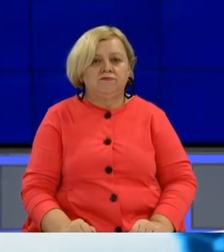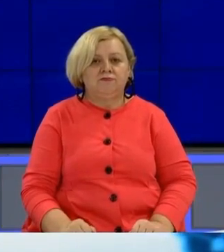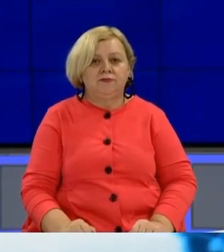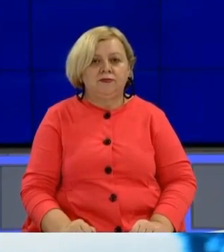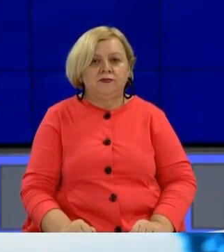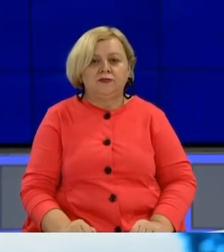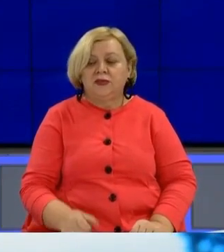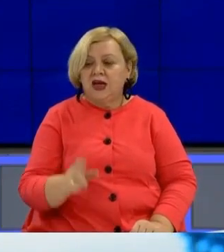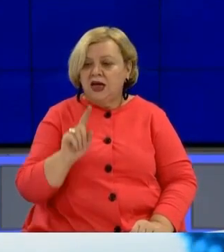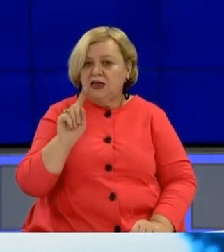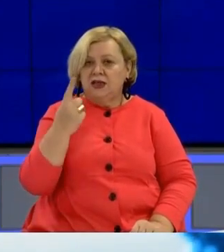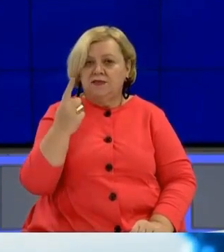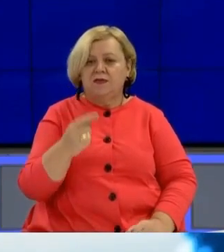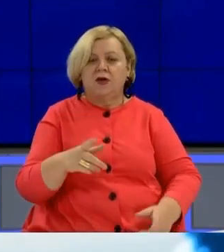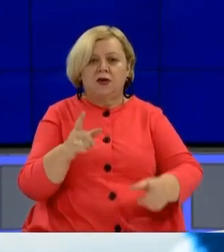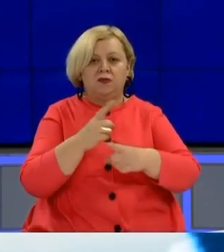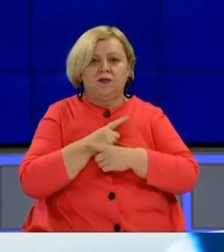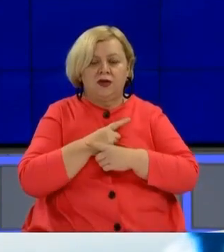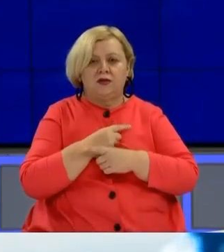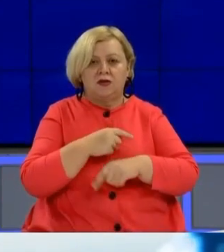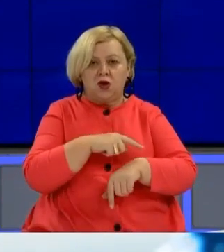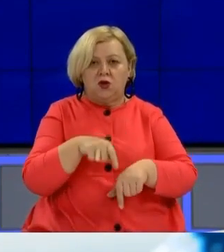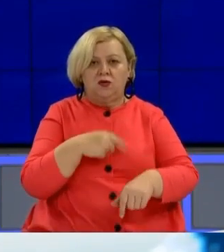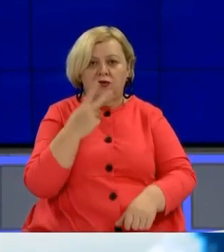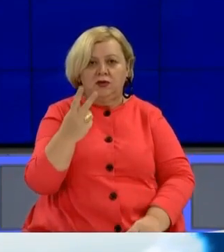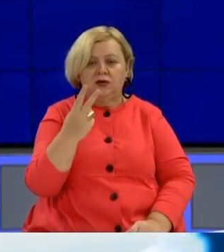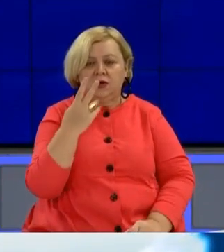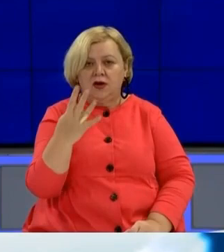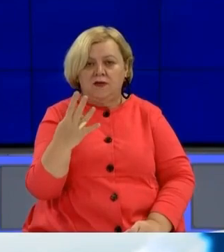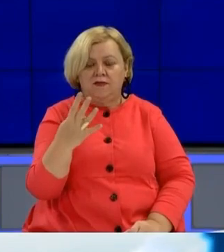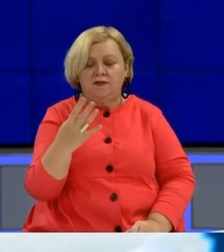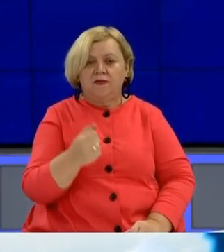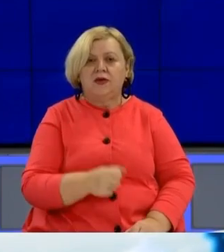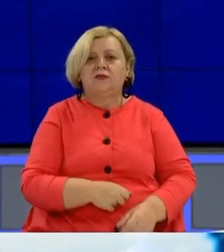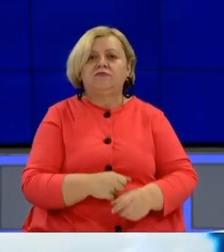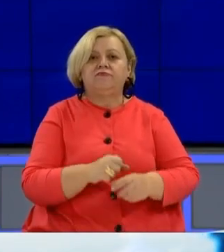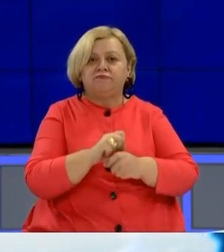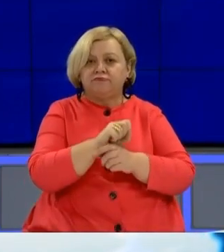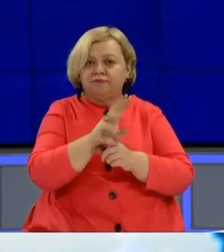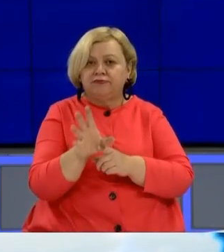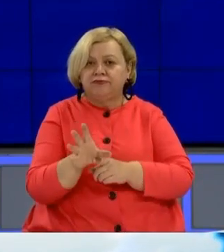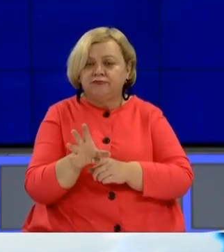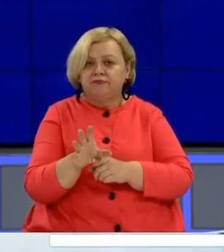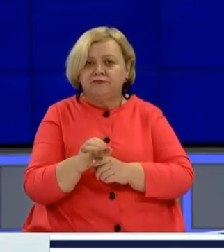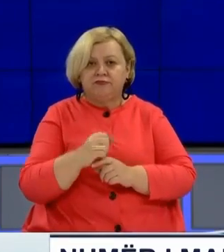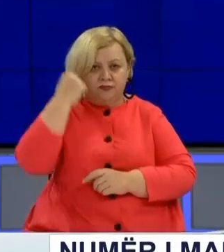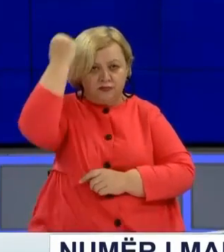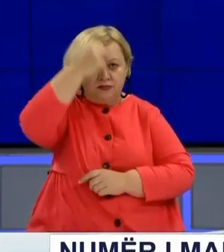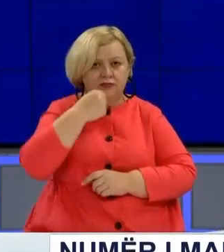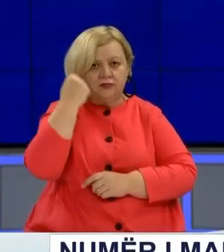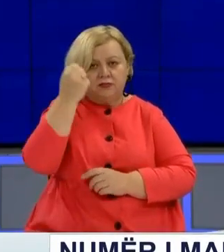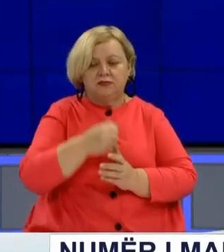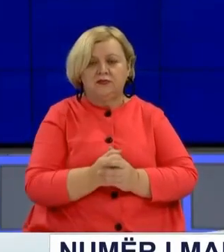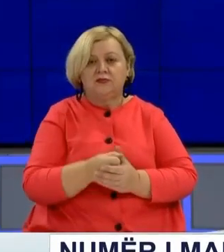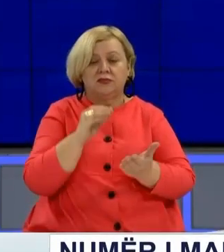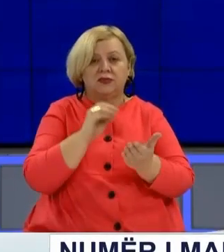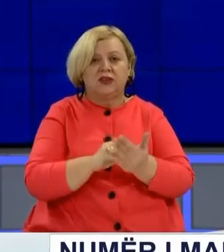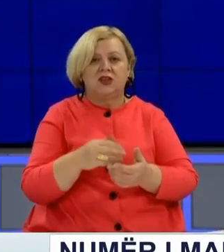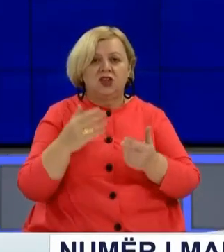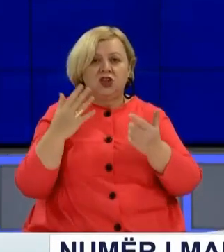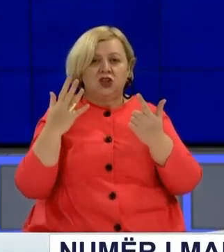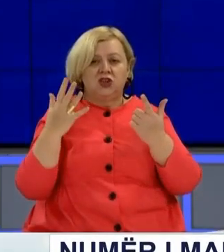Një mbëdhjet persona kanë vdekur në 24 orët e fundit si pasoj e koronavirusit në Kosovë, në dërsa në regjistruar